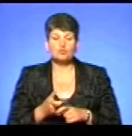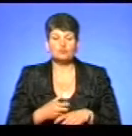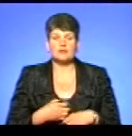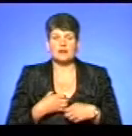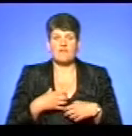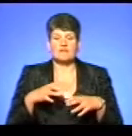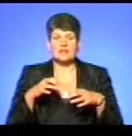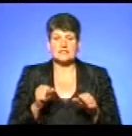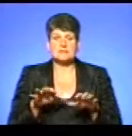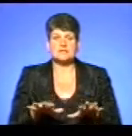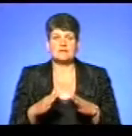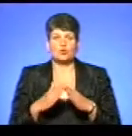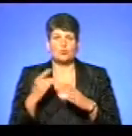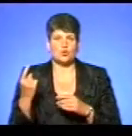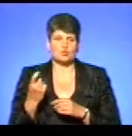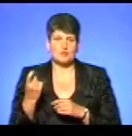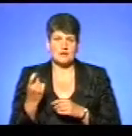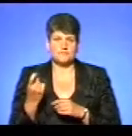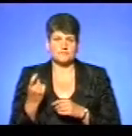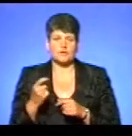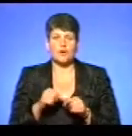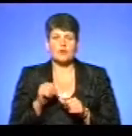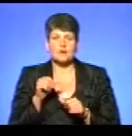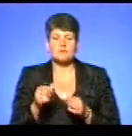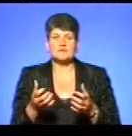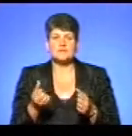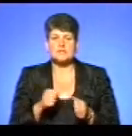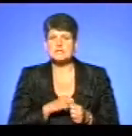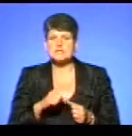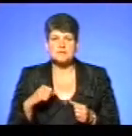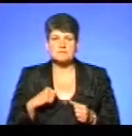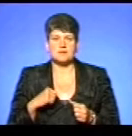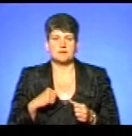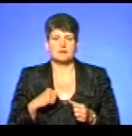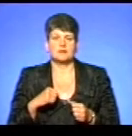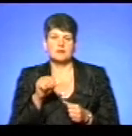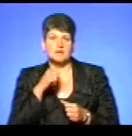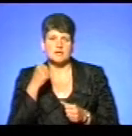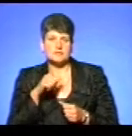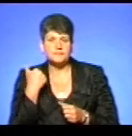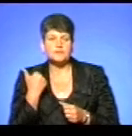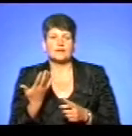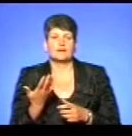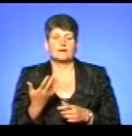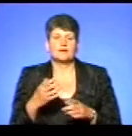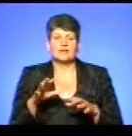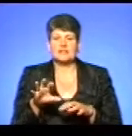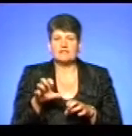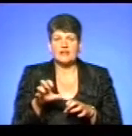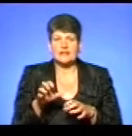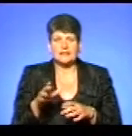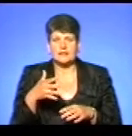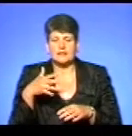власників місцевих домогосподарств. Де котрі взялися власноруч вкорочувати життя тваринам, навіть не розібравшись,